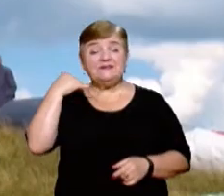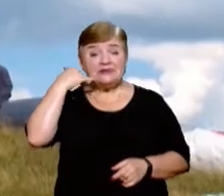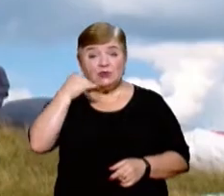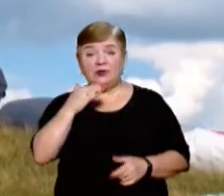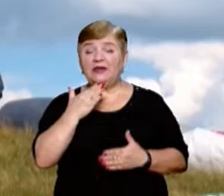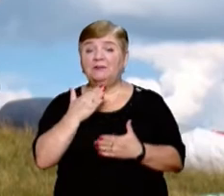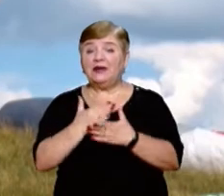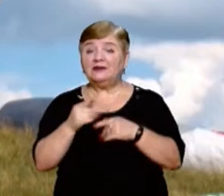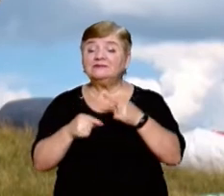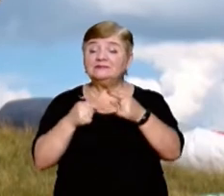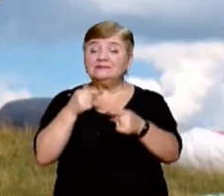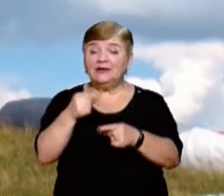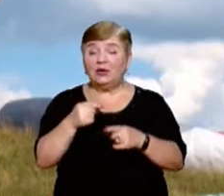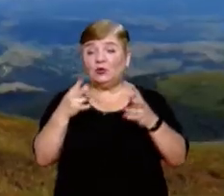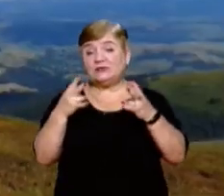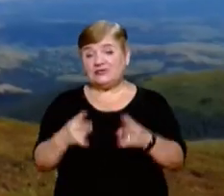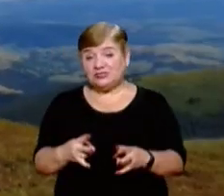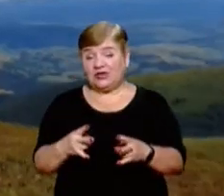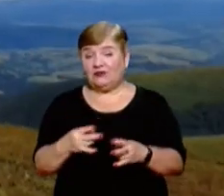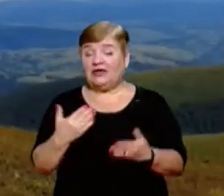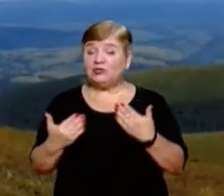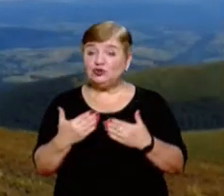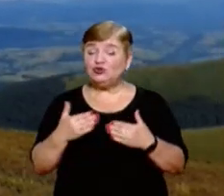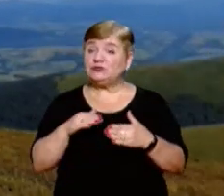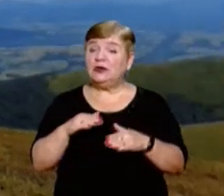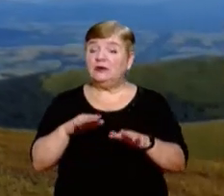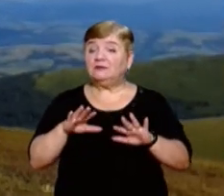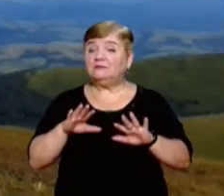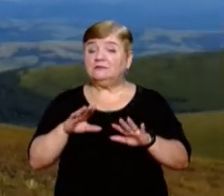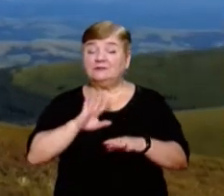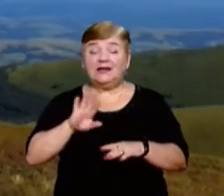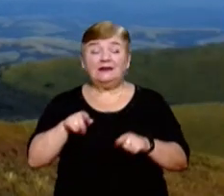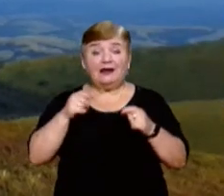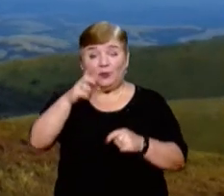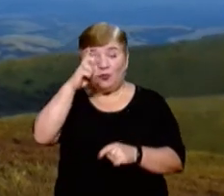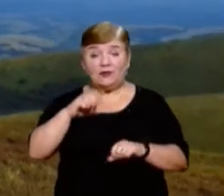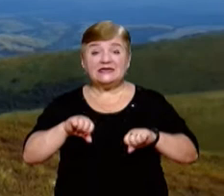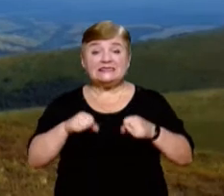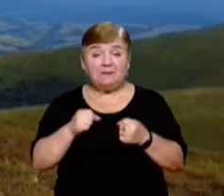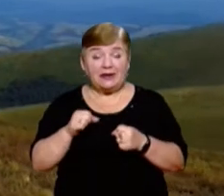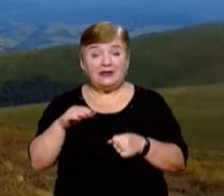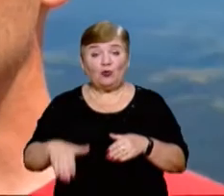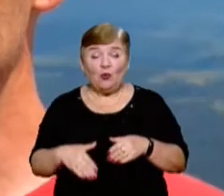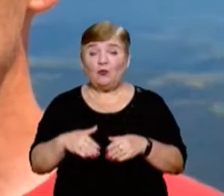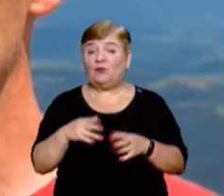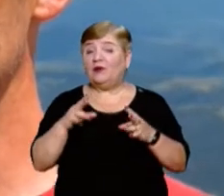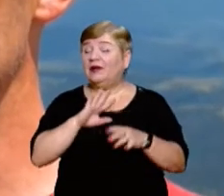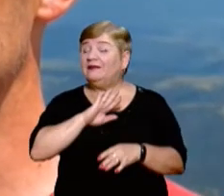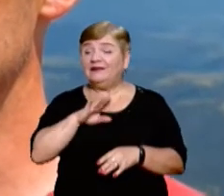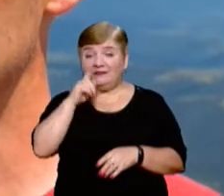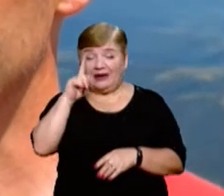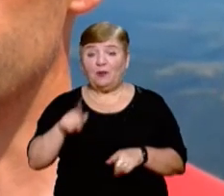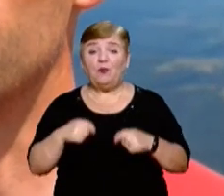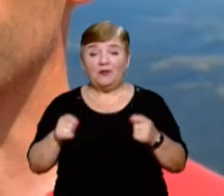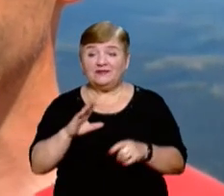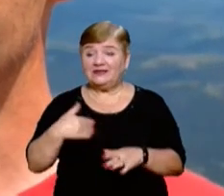мусимо допратися до постраждалого. Якщо він зламає ногу, не дай Бог, або травмує плече, доправляємо вниз,